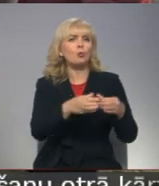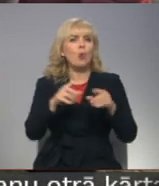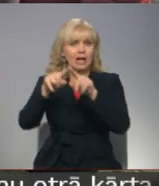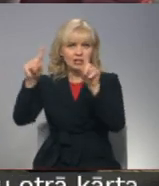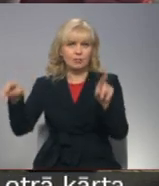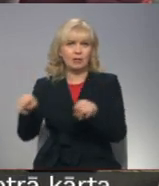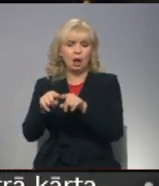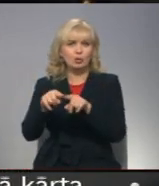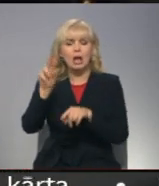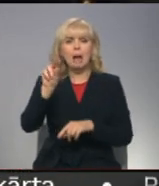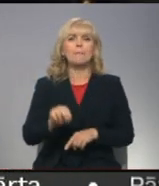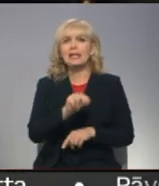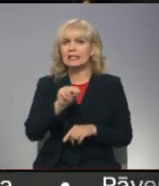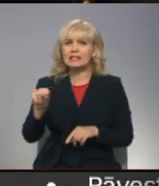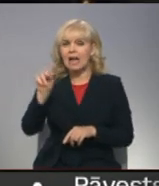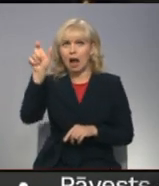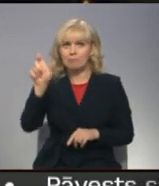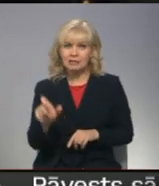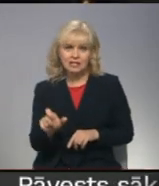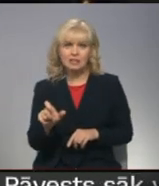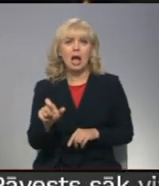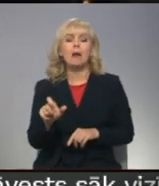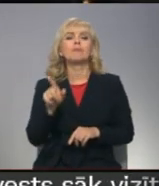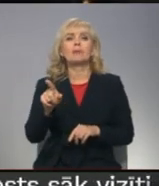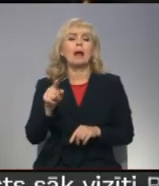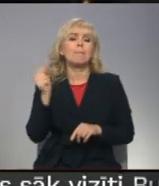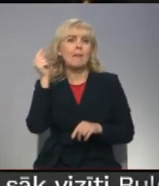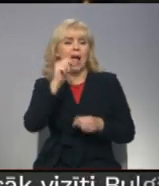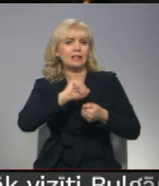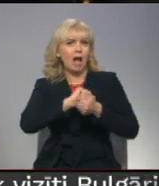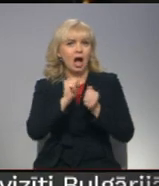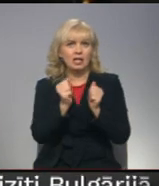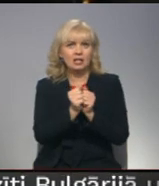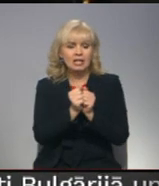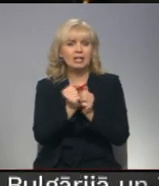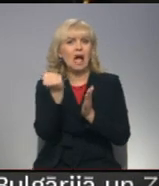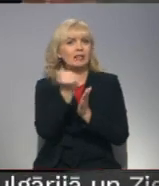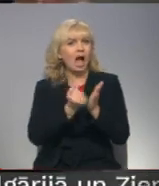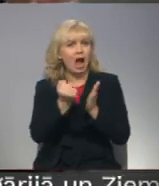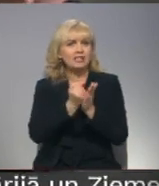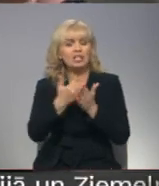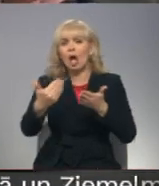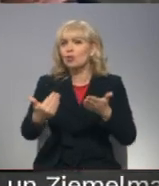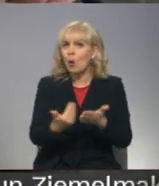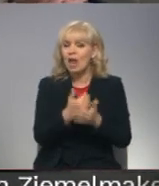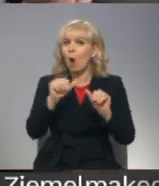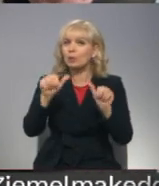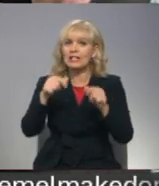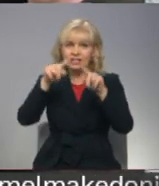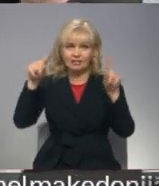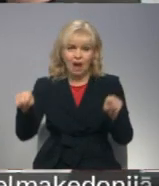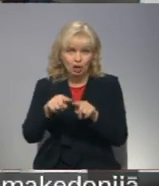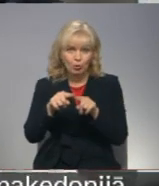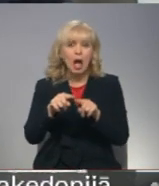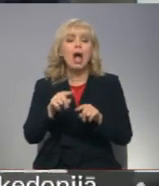bīskaps Hans Martins Jensons. Melnajā granītā kaldā plāksni ir izgatavota no jauna, jo vēsturiskā gājusi boja